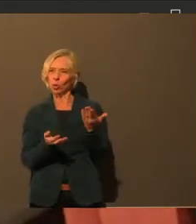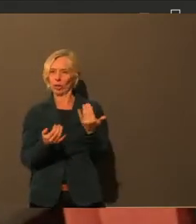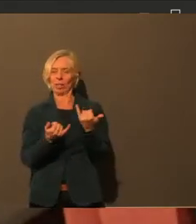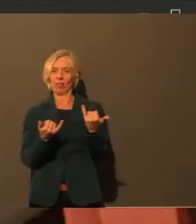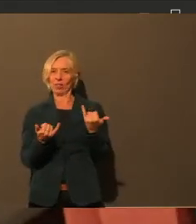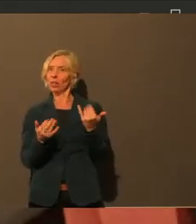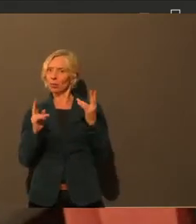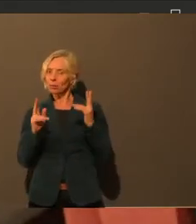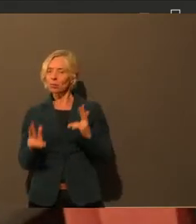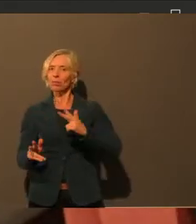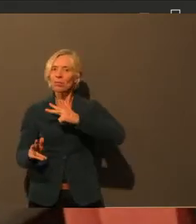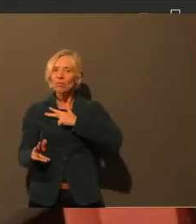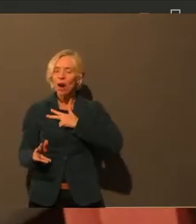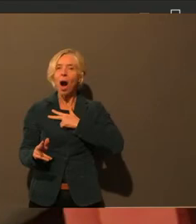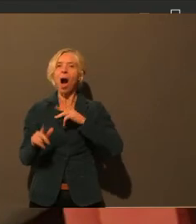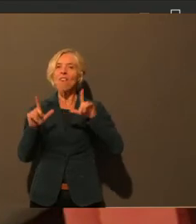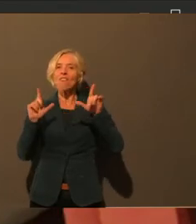Schulen.